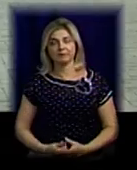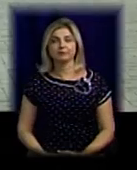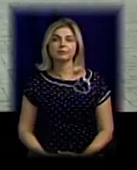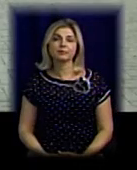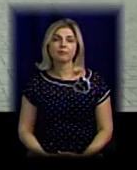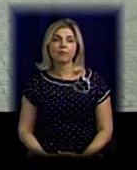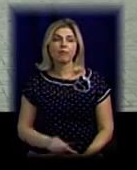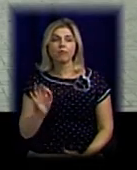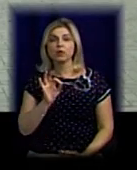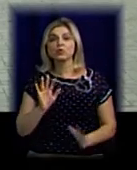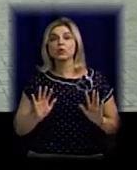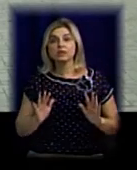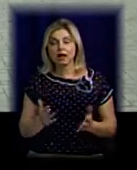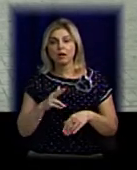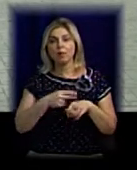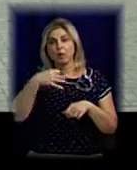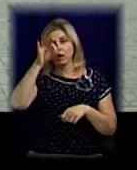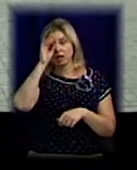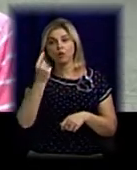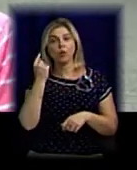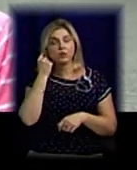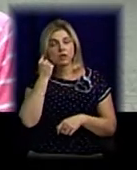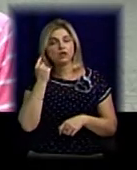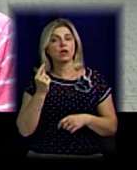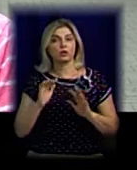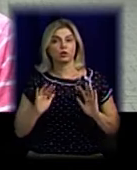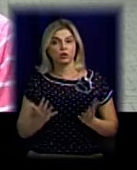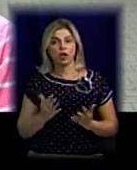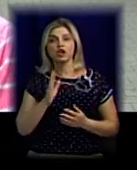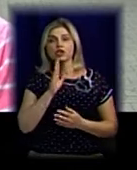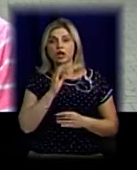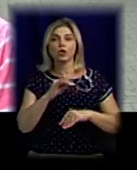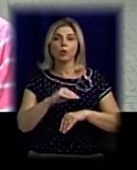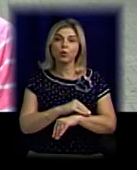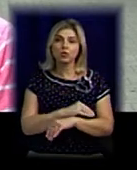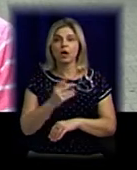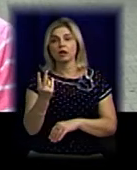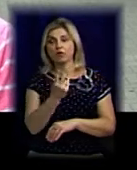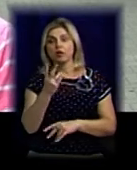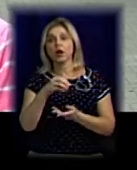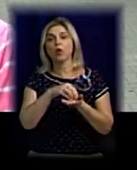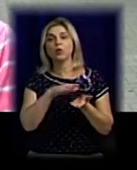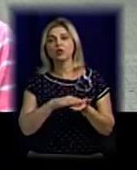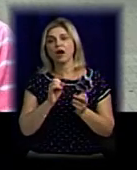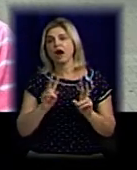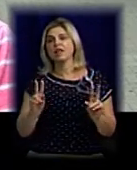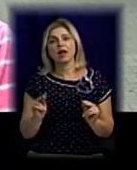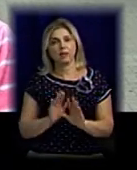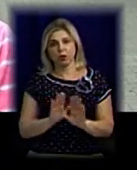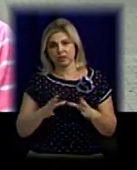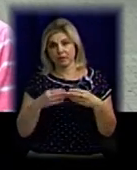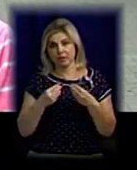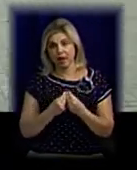Про те, що сталося, поліція дізналася випадково. Адже жінка та її чоловік перебувають на обліку як неблагополучні.